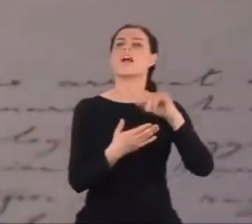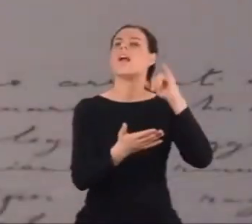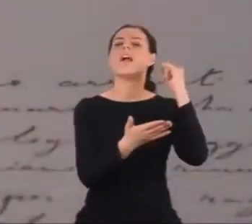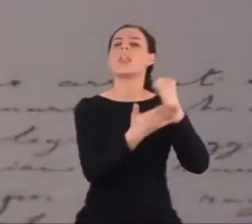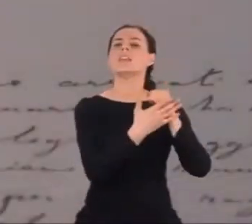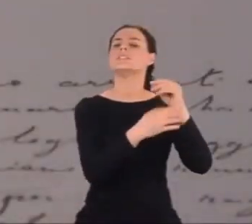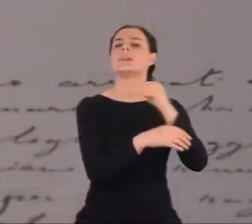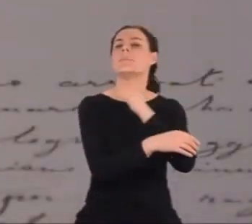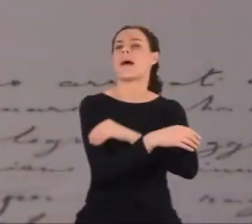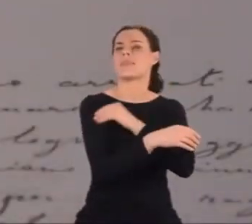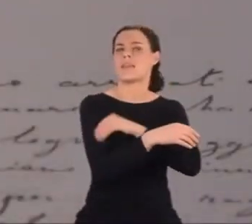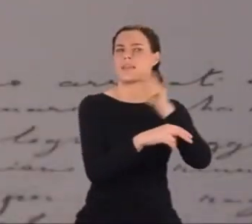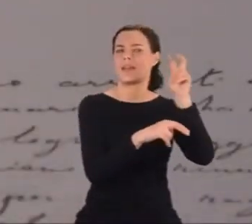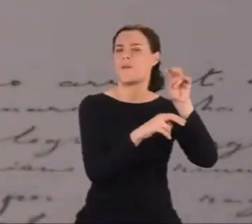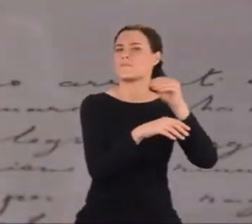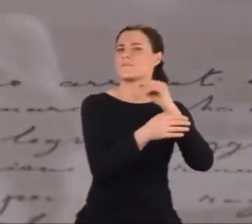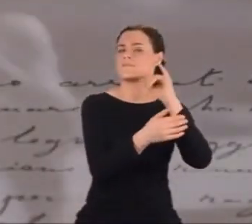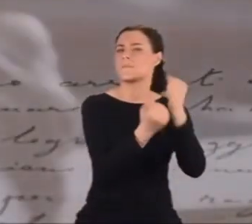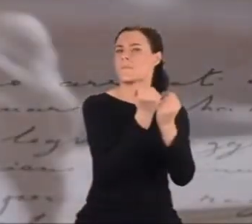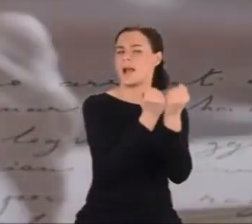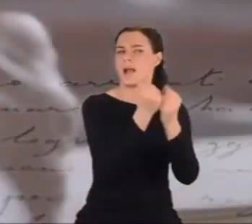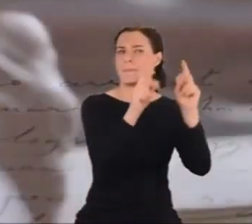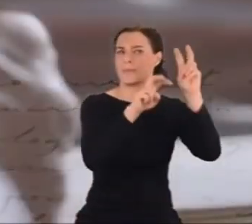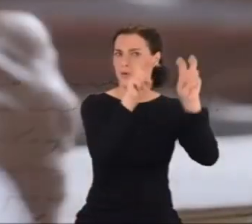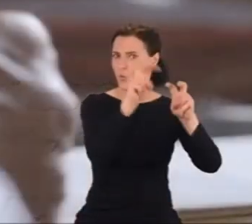nadany ekspresem kilka godzin po telegramie.